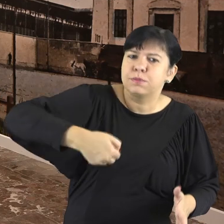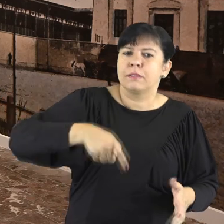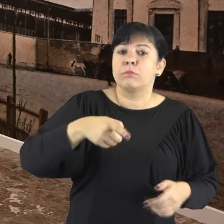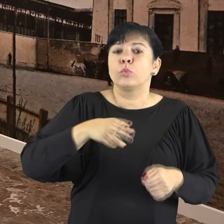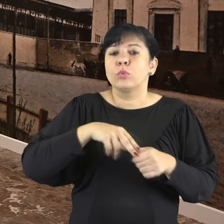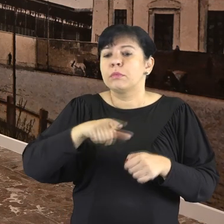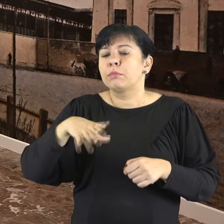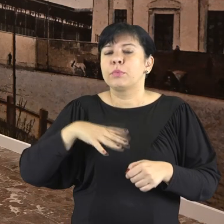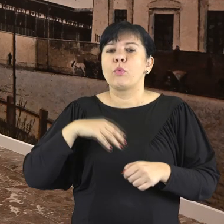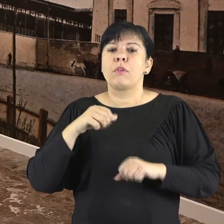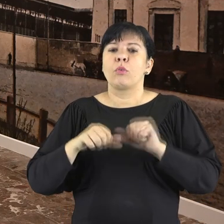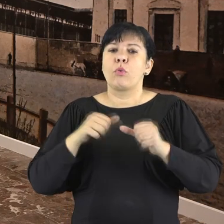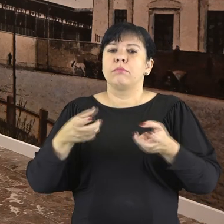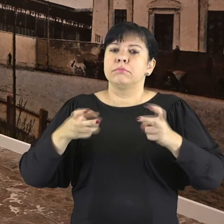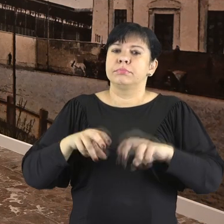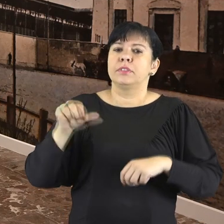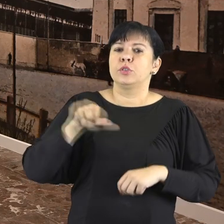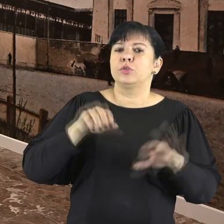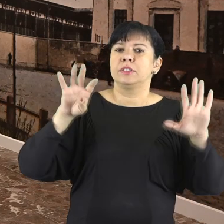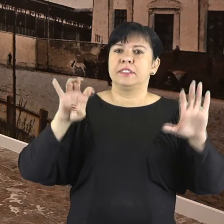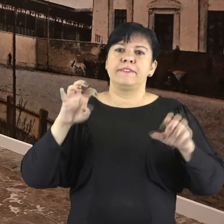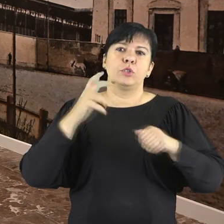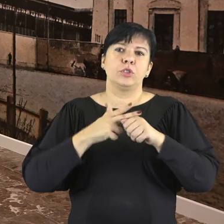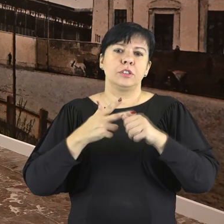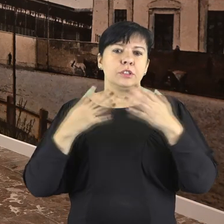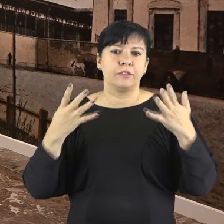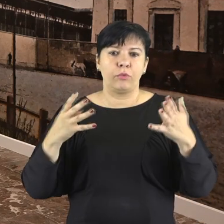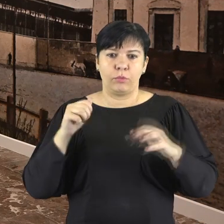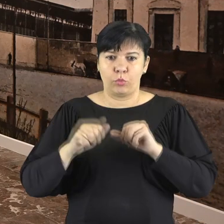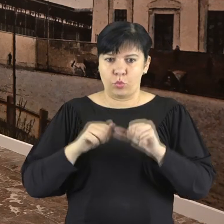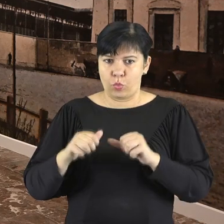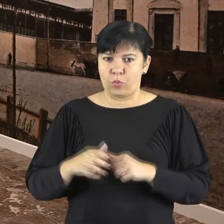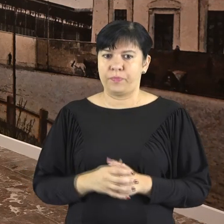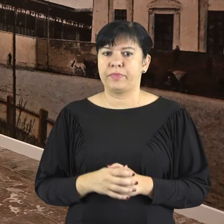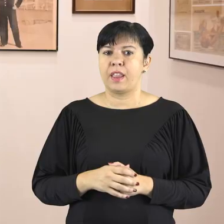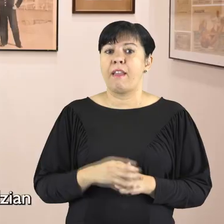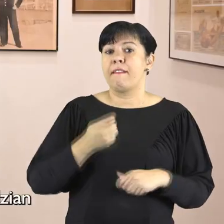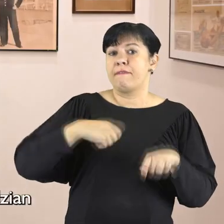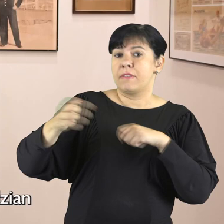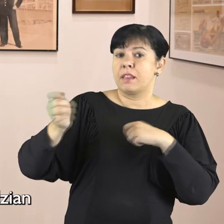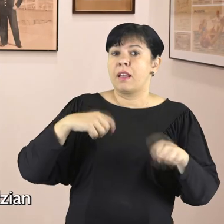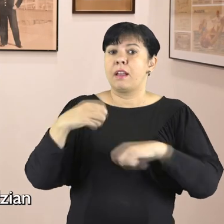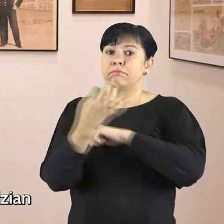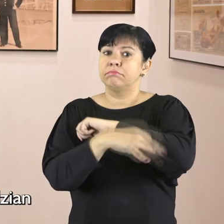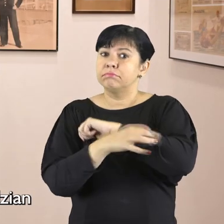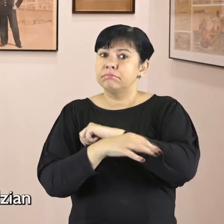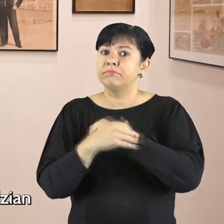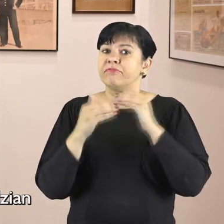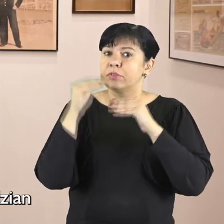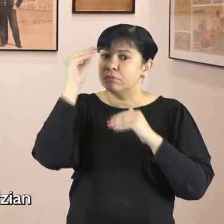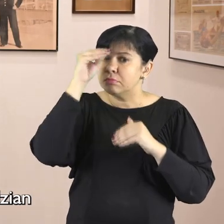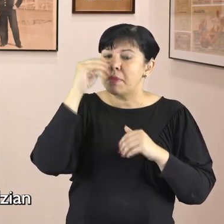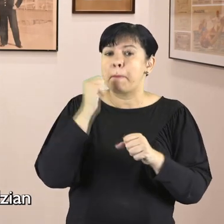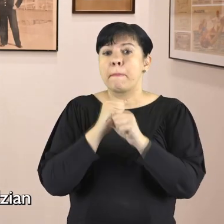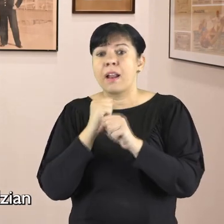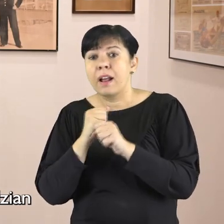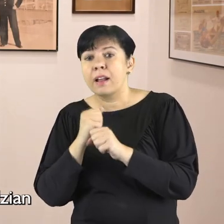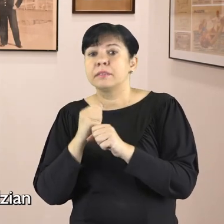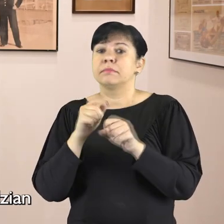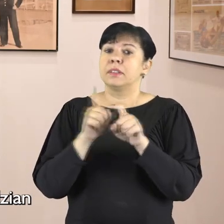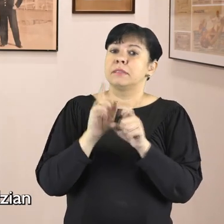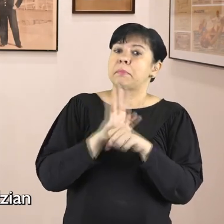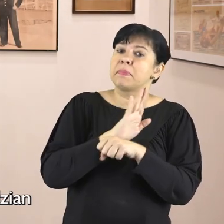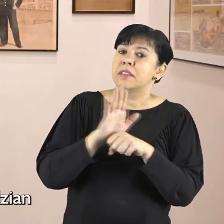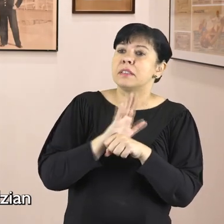futerały, które powstały przed 1939 rokiem. Wyjazdy na wyższe uczelnie, do